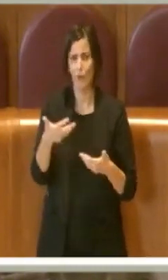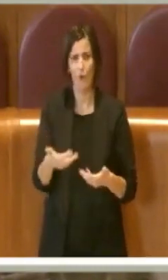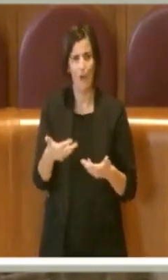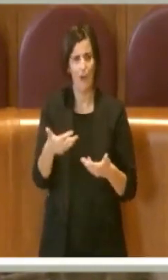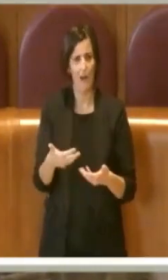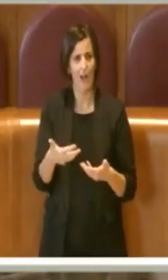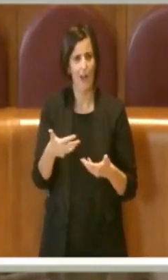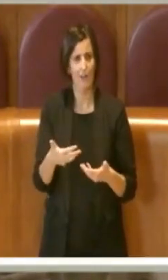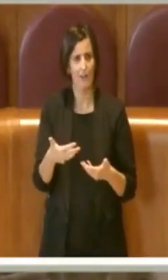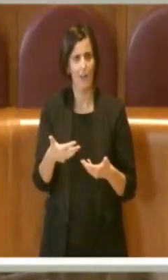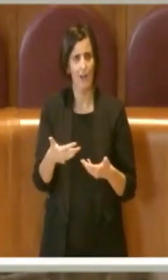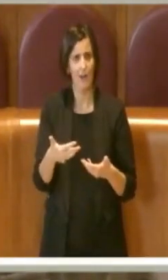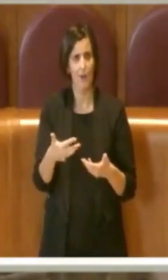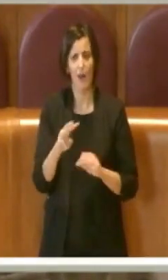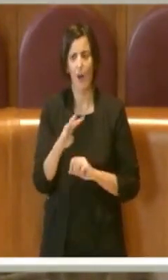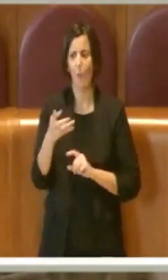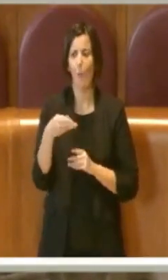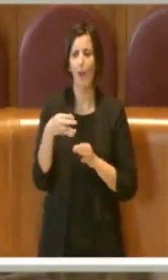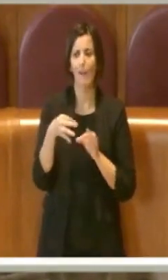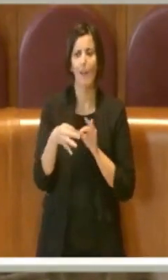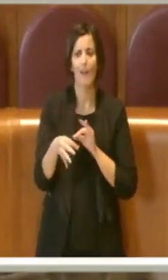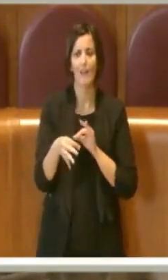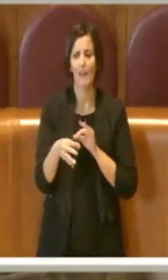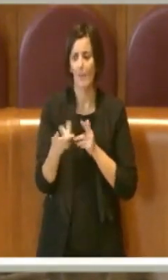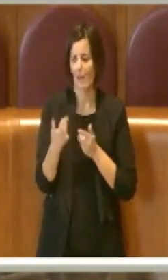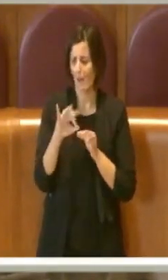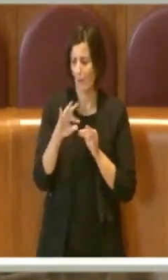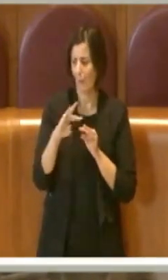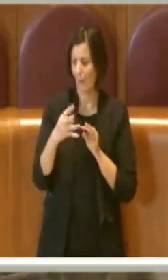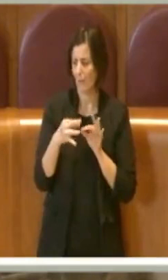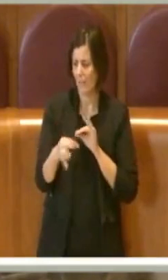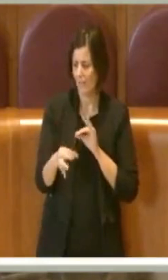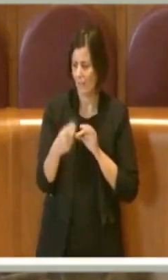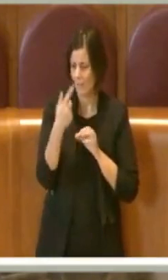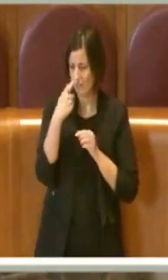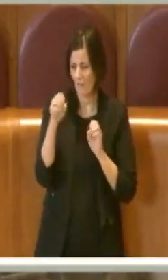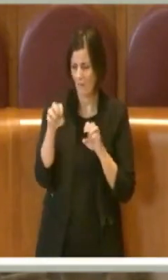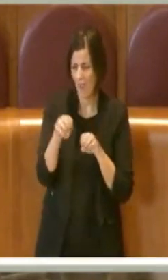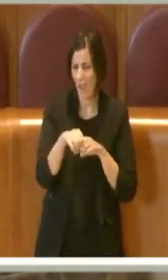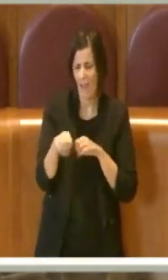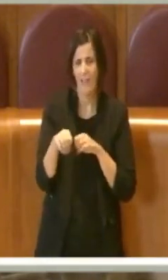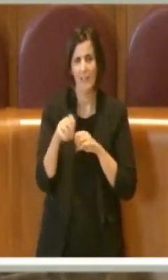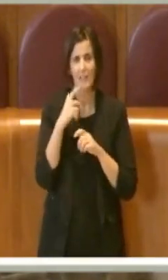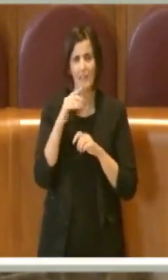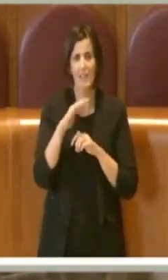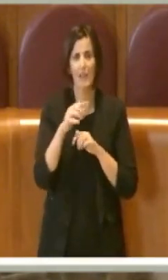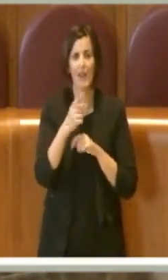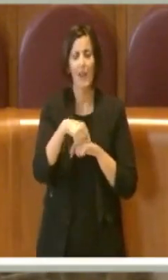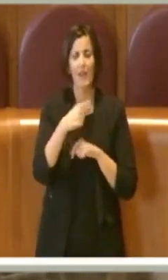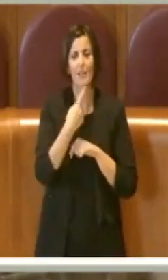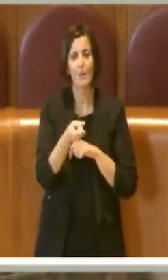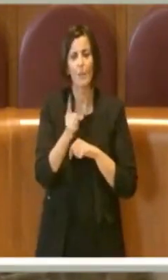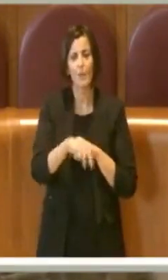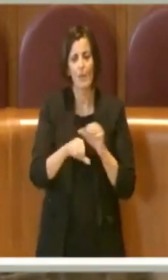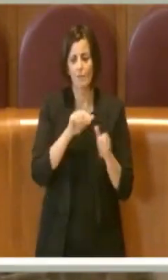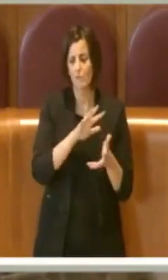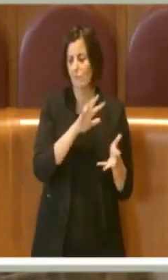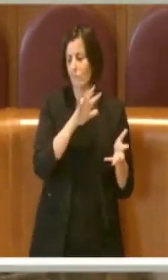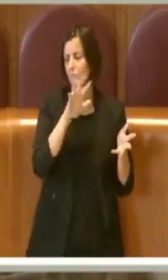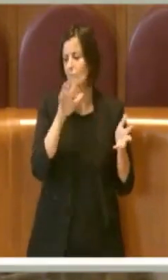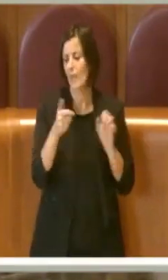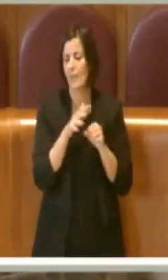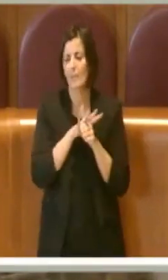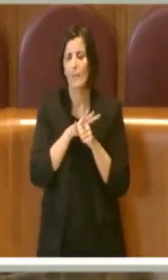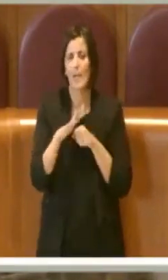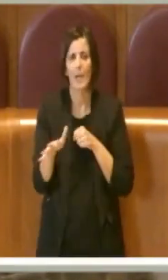con la quarta linea, ma la quarta linea è una linea di trattamento dei fanghi e di backup delle altre. Lei dice che la trasformerà in una linea